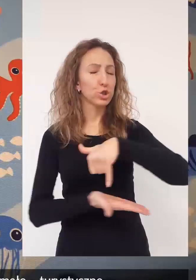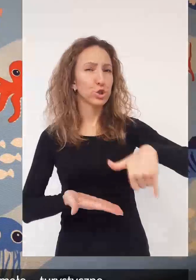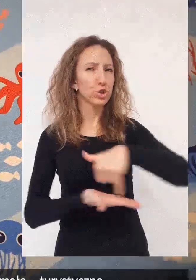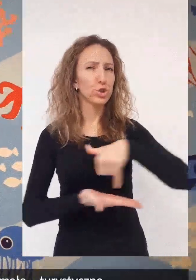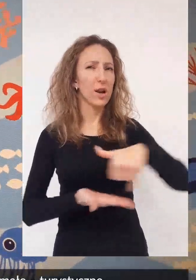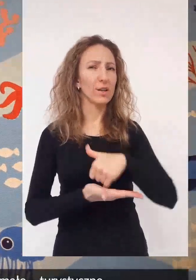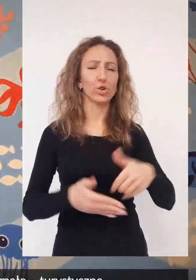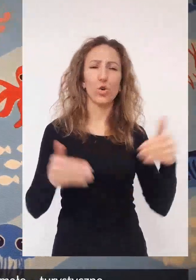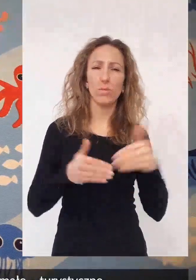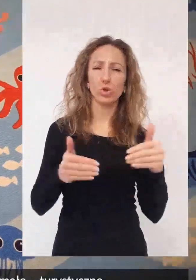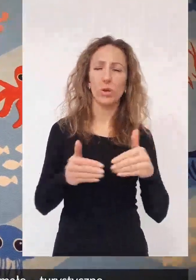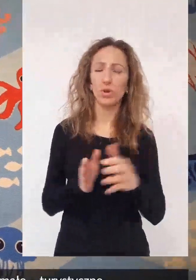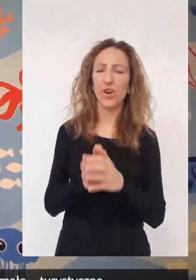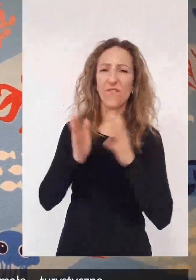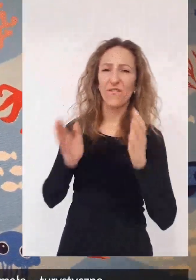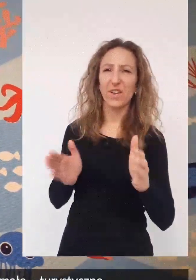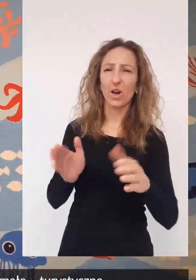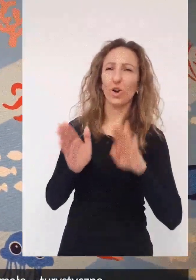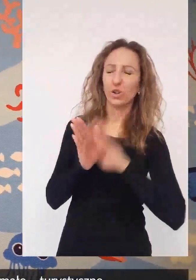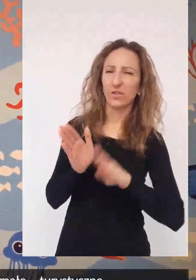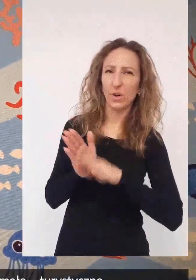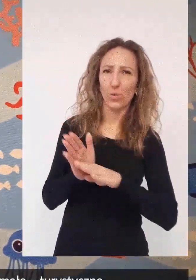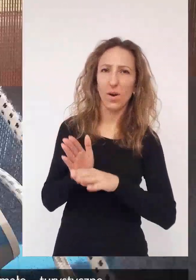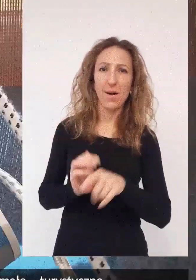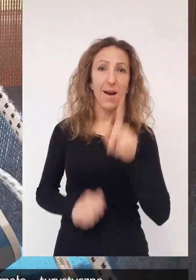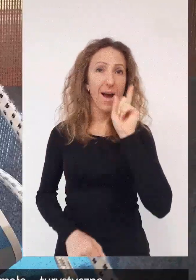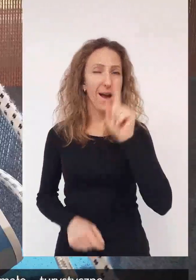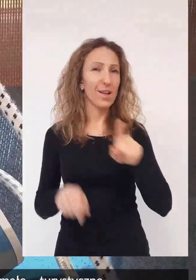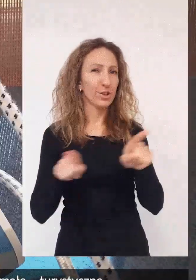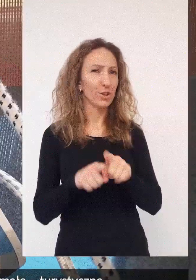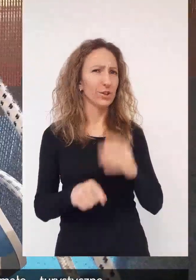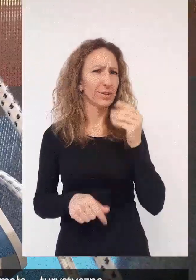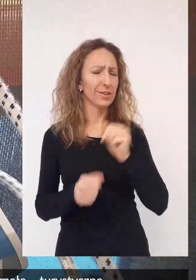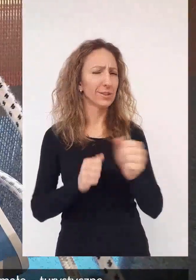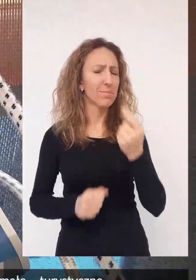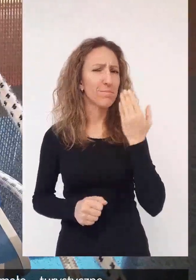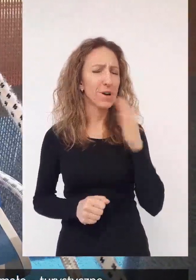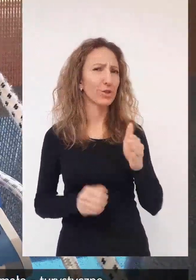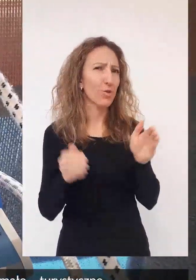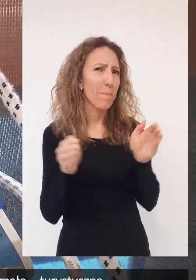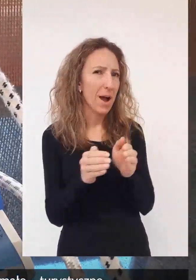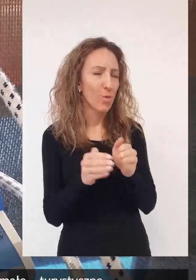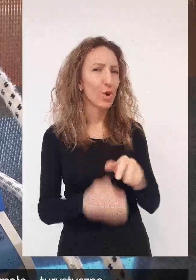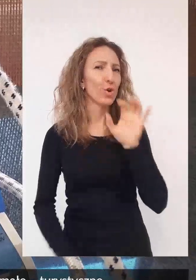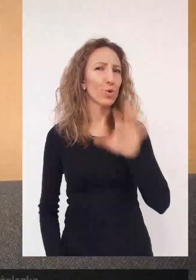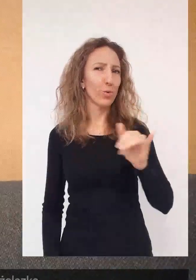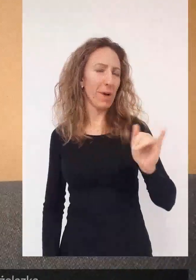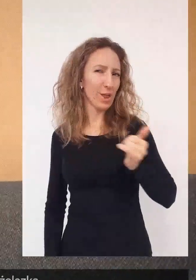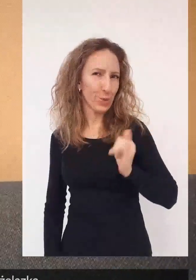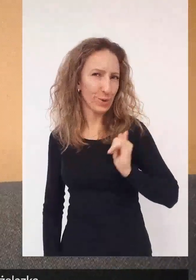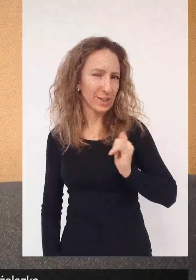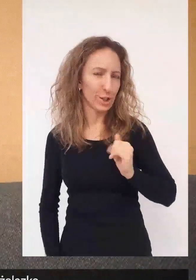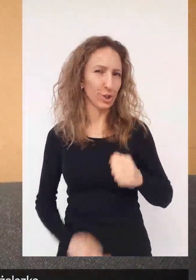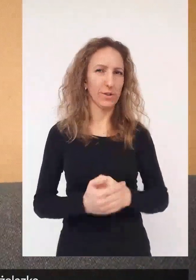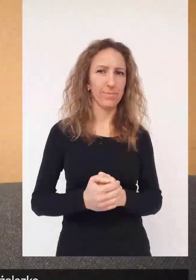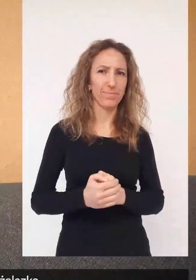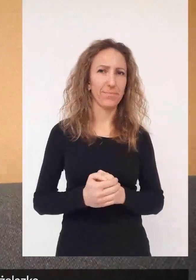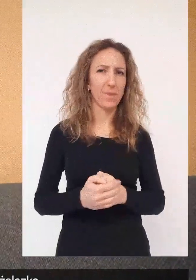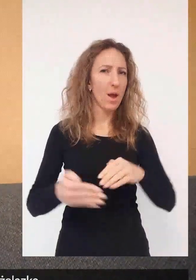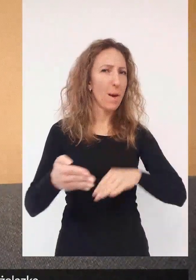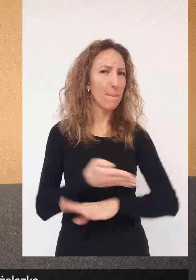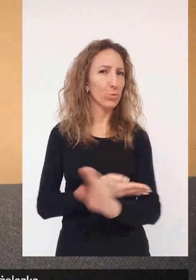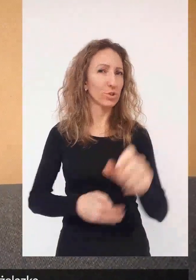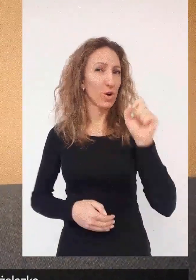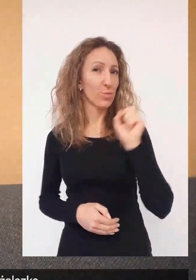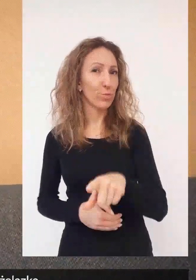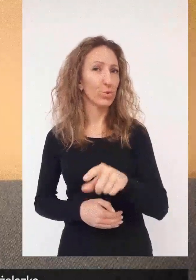Żelazko może być tradycyjnej wielkości, bądź bardzo małe, turystyczne. W muzeach